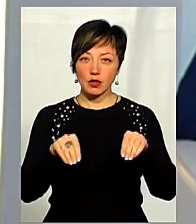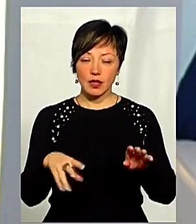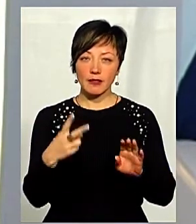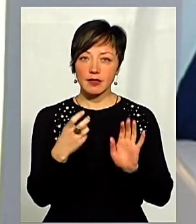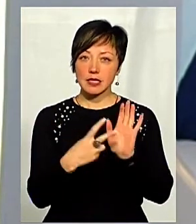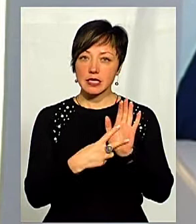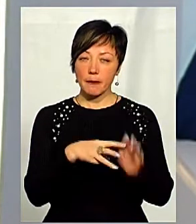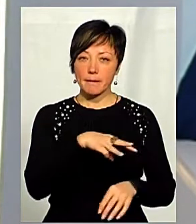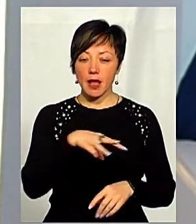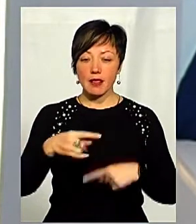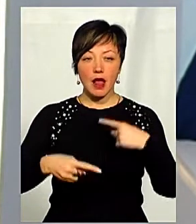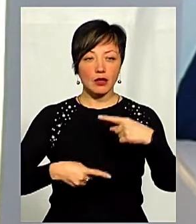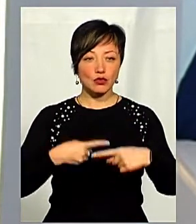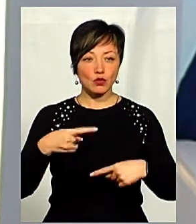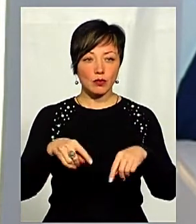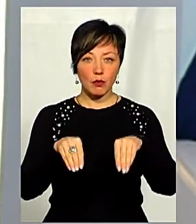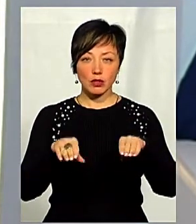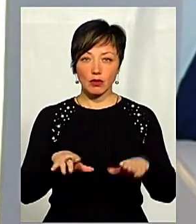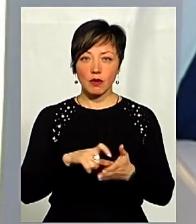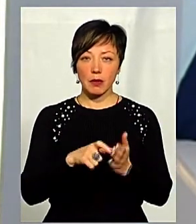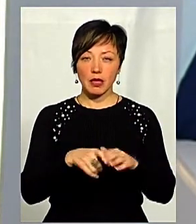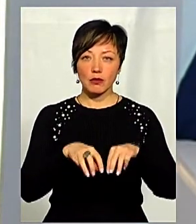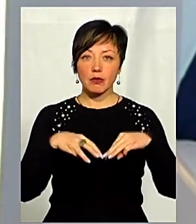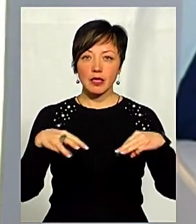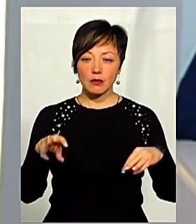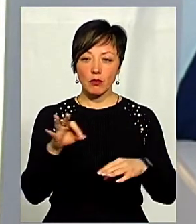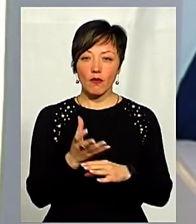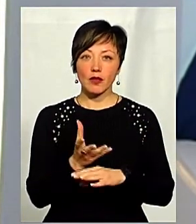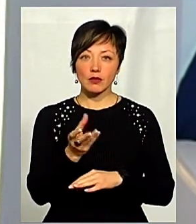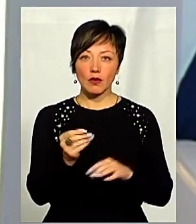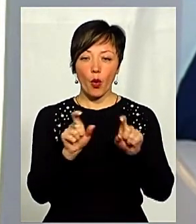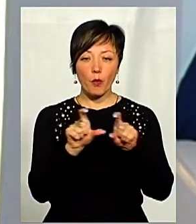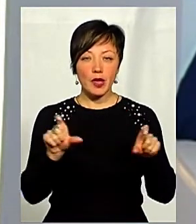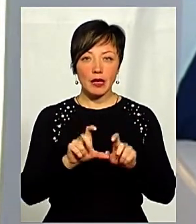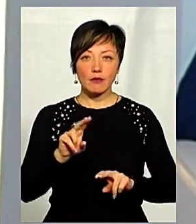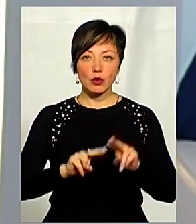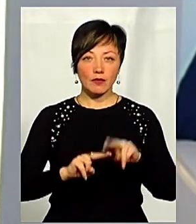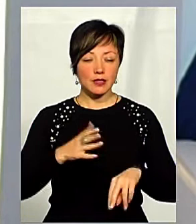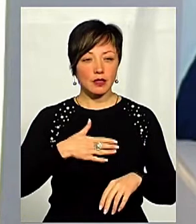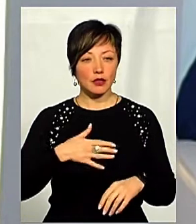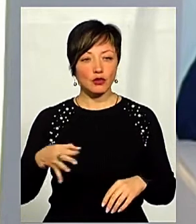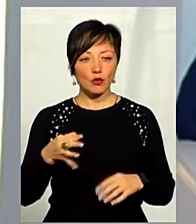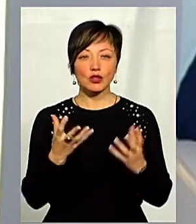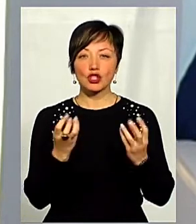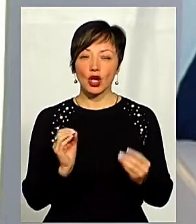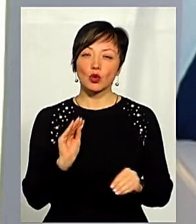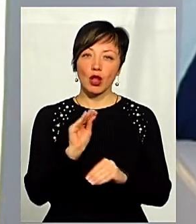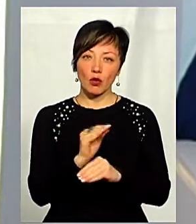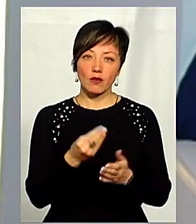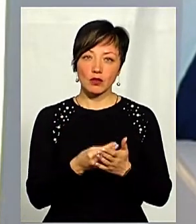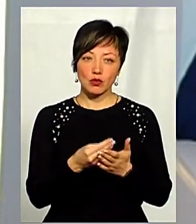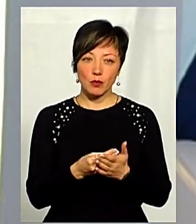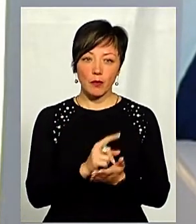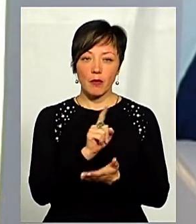207 мільйонів, якщо буде наступна постанова Кабінету міністрів щодо дофінансування об'єктів будівництва нашої області на ще додаткову суму,